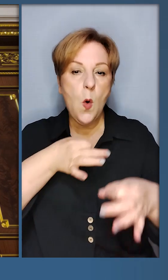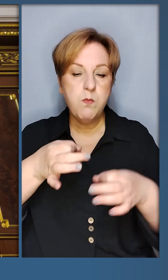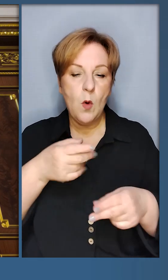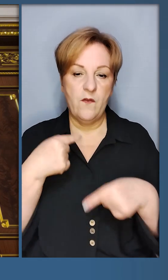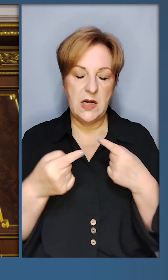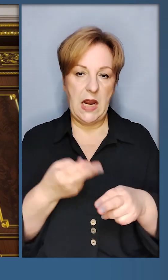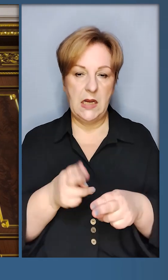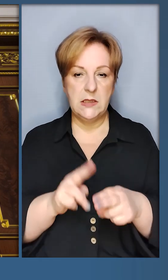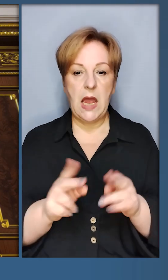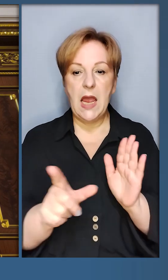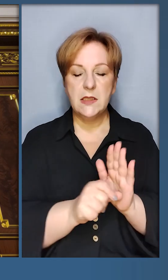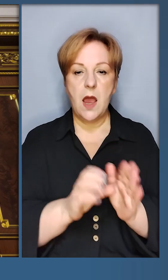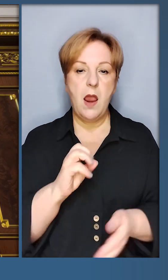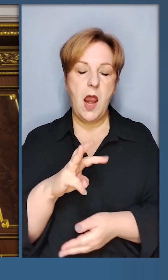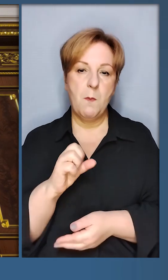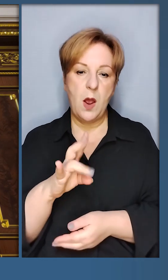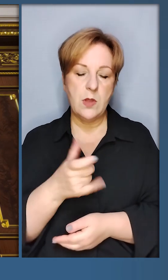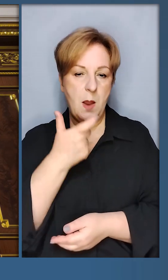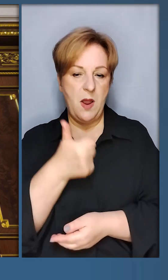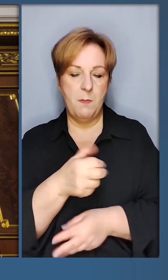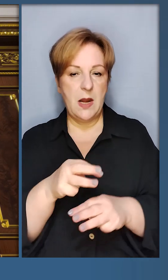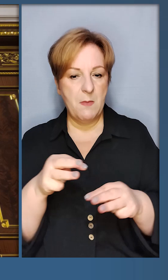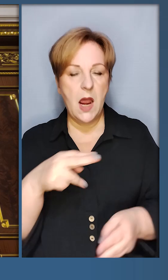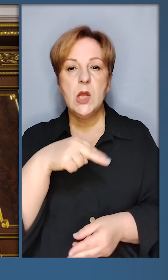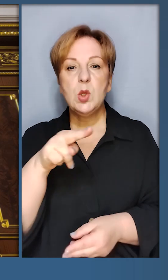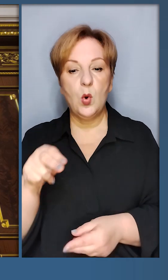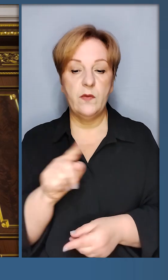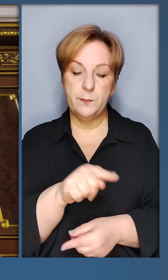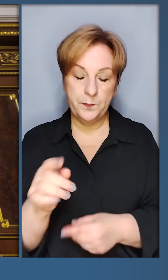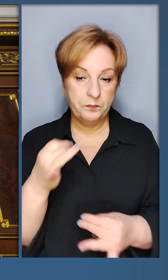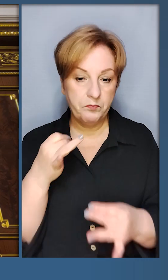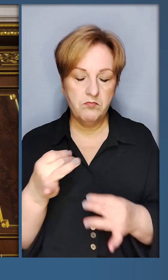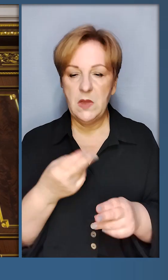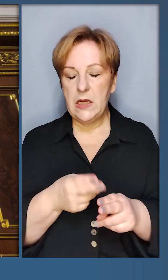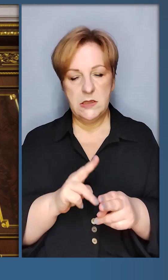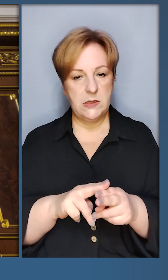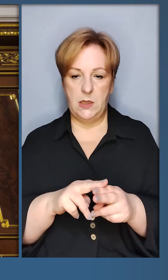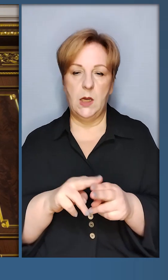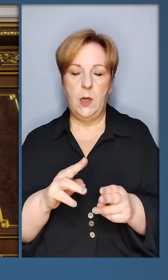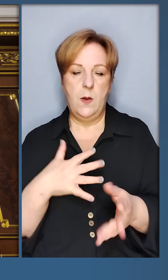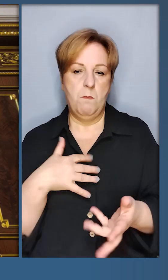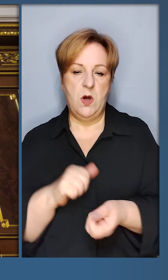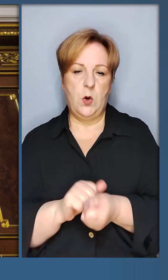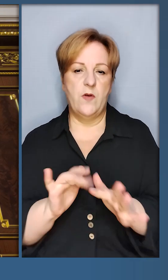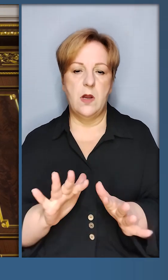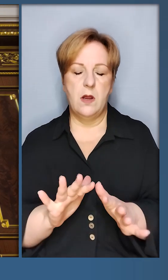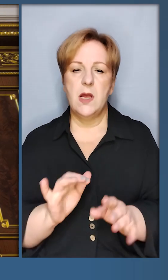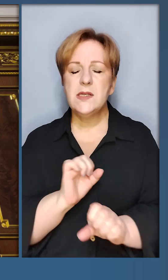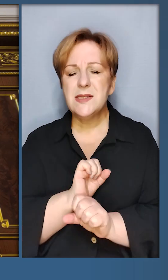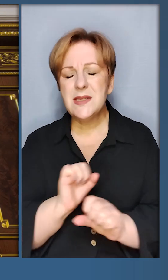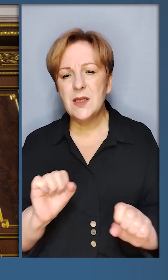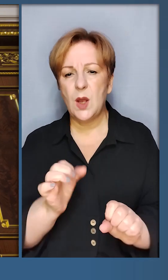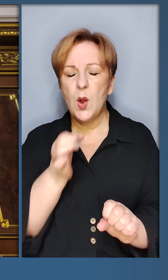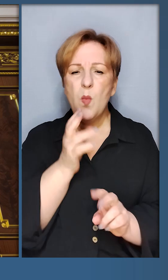Обговорив цей і з Еммануелем, і з паном прем'єр-міністром Норвегії, це принципова річ. Не